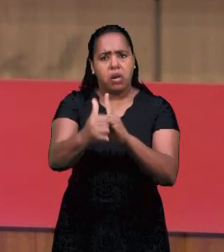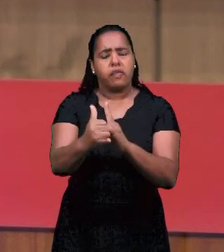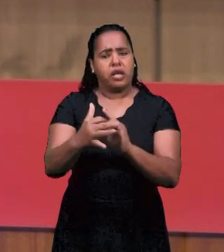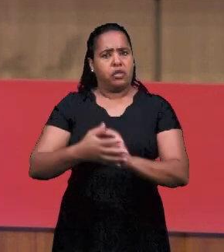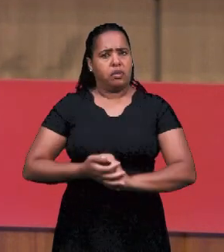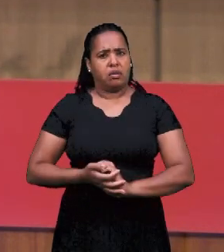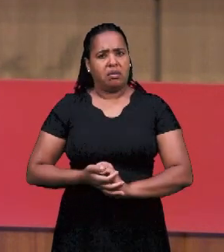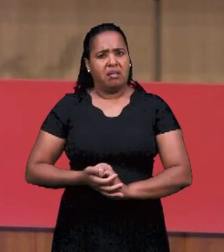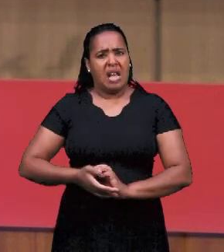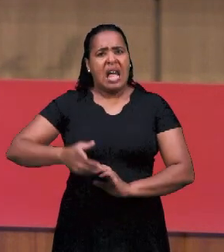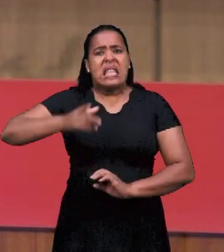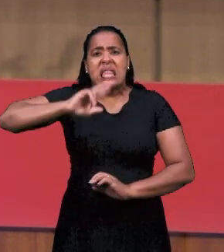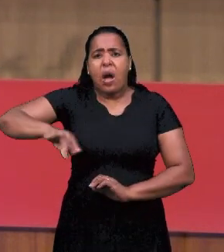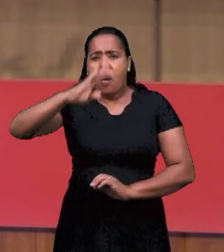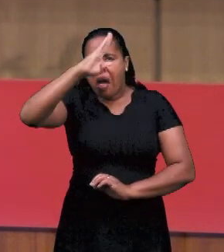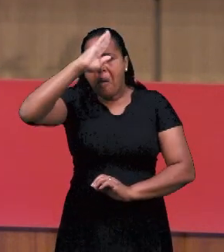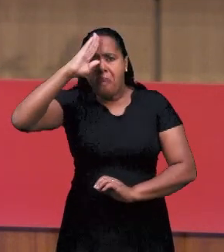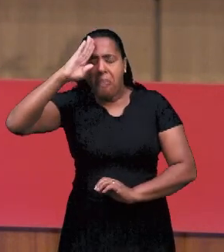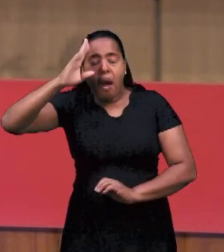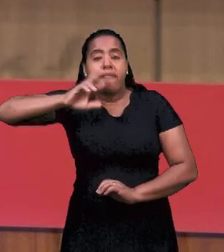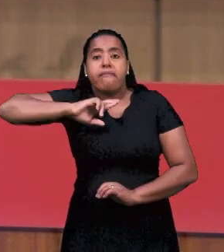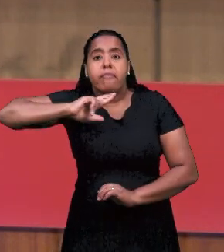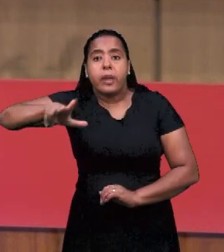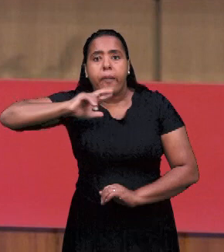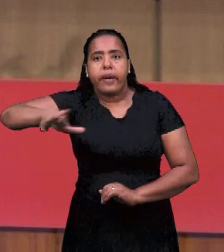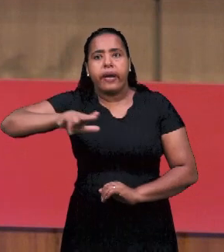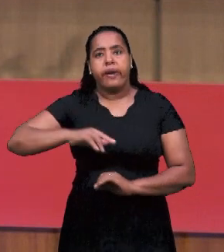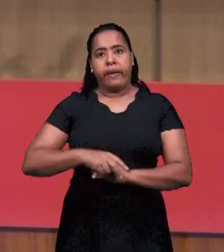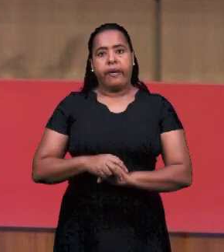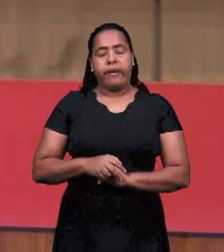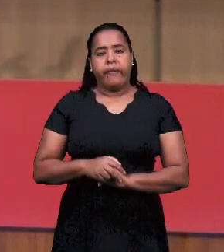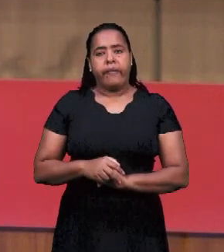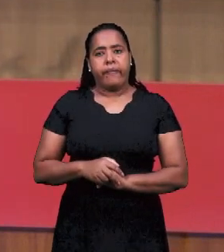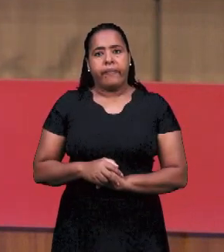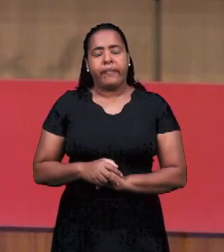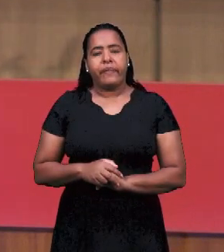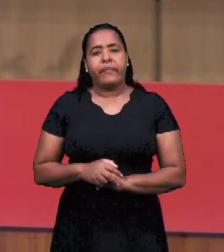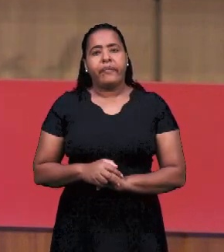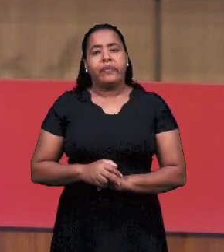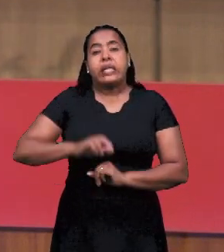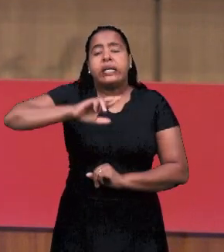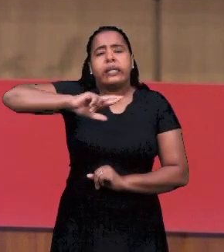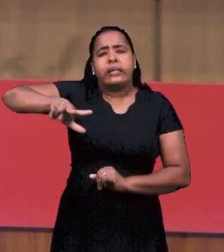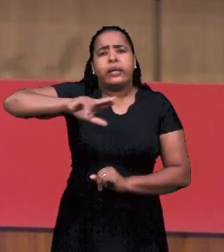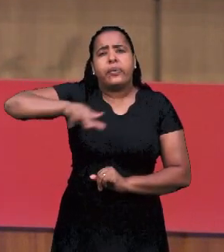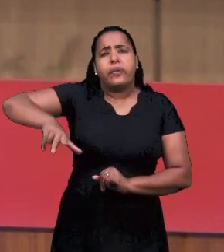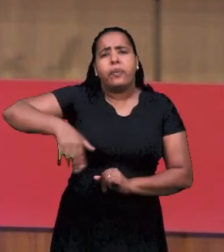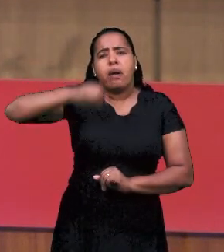пасторское служение, оно пророческое. Оно не академическое.